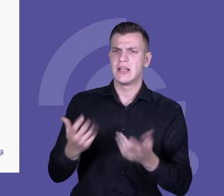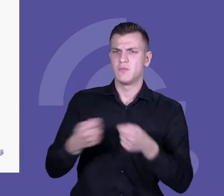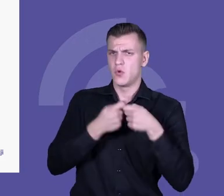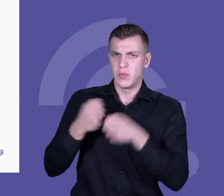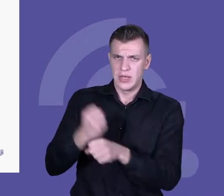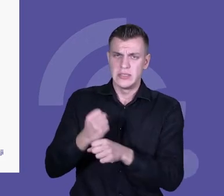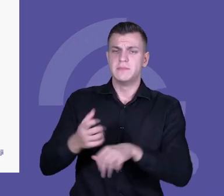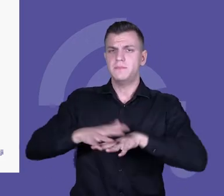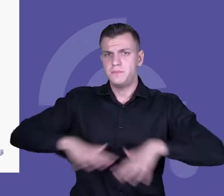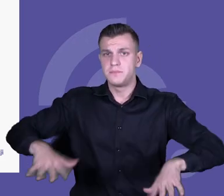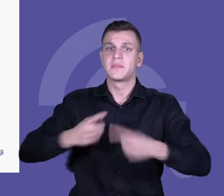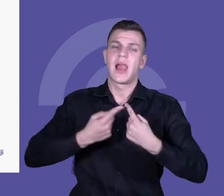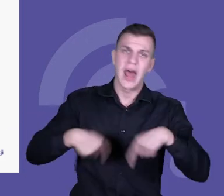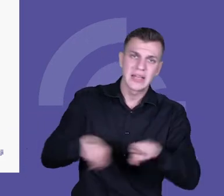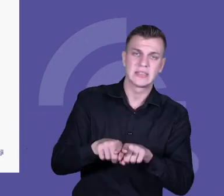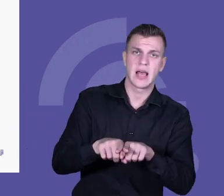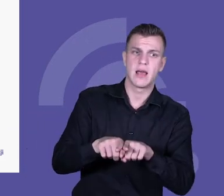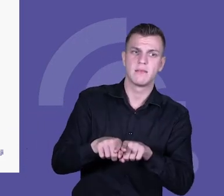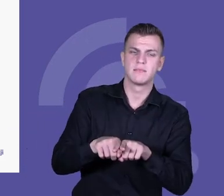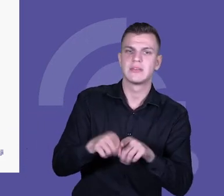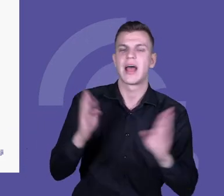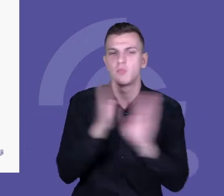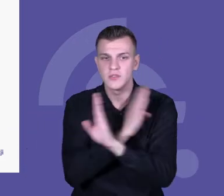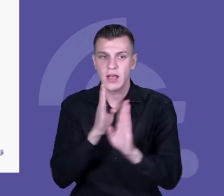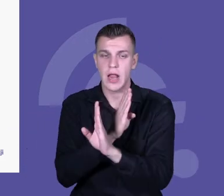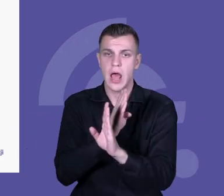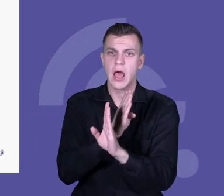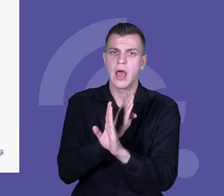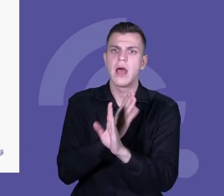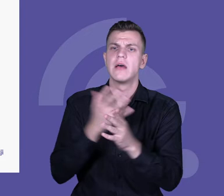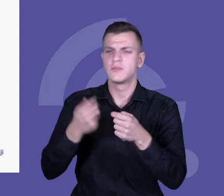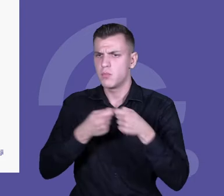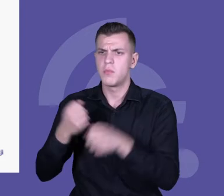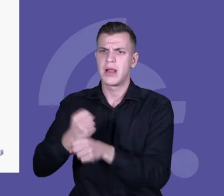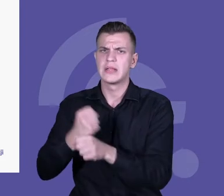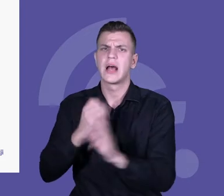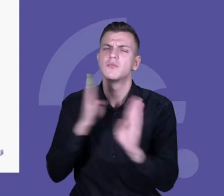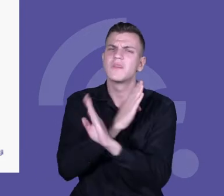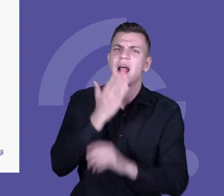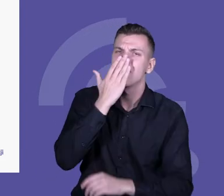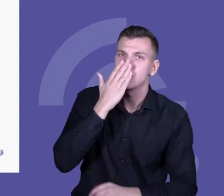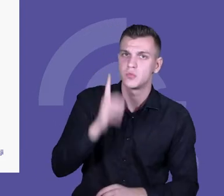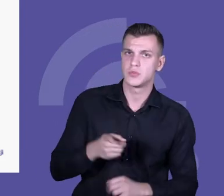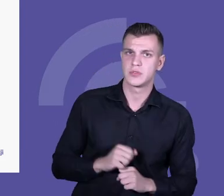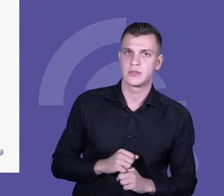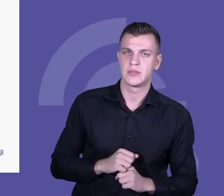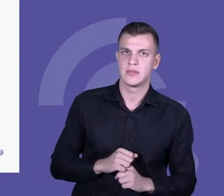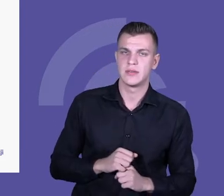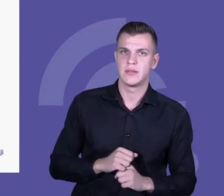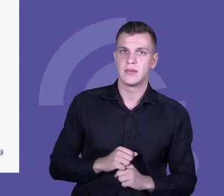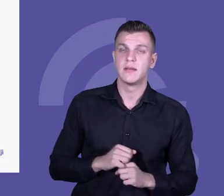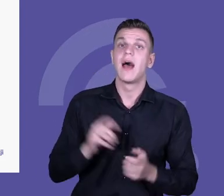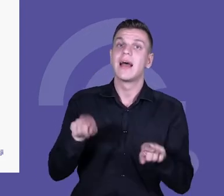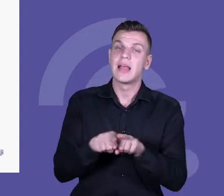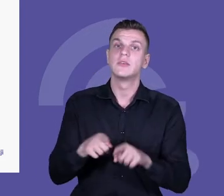jaka przestrzeń edukacyjna będzie sprzyjała temu, żeby uczniowie ze sobą współpracowali. Jakie zasady powinniśmy w klasie wprowadzić, żeby ta współpraca była bezpieczna, żeby na